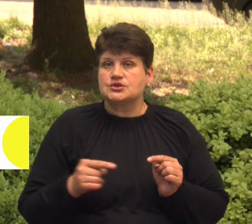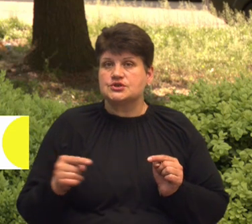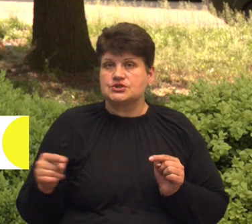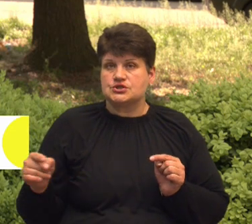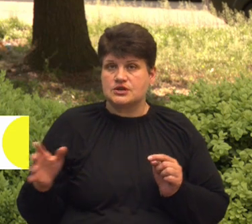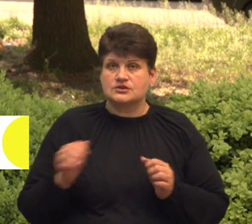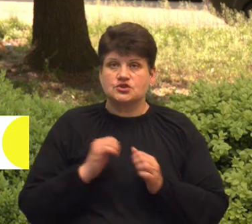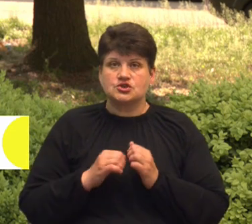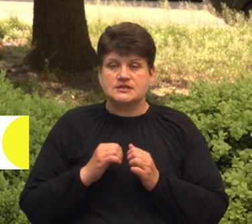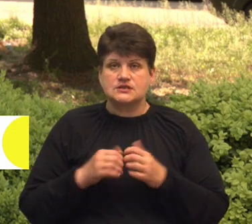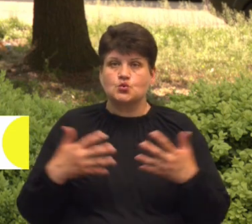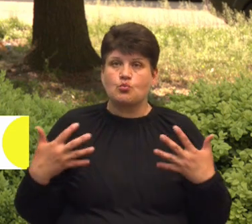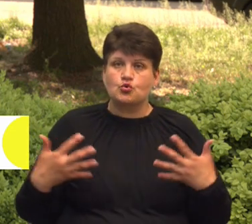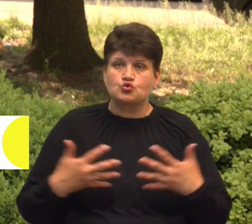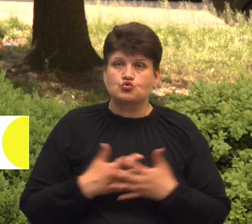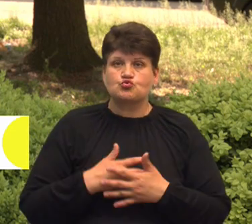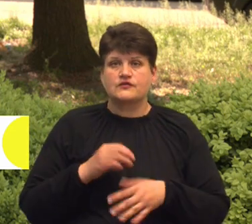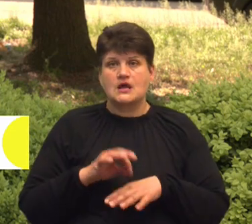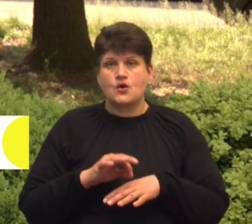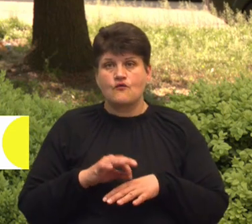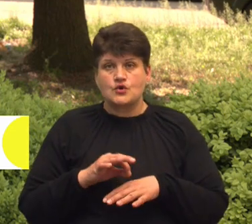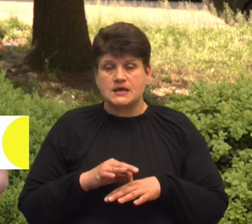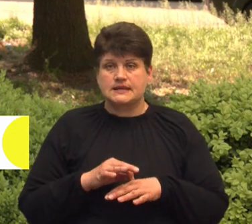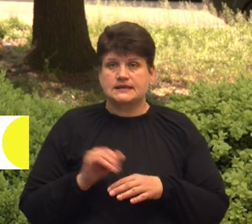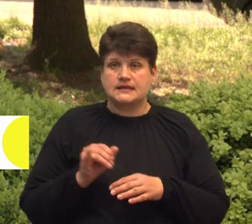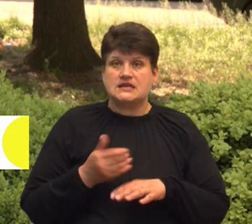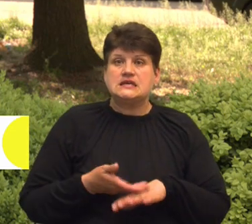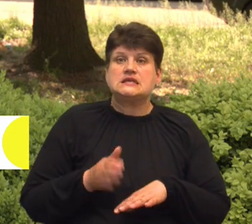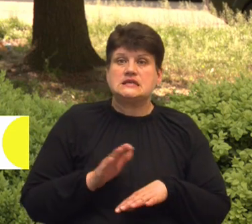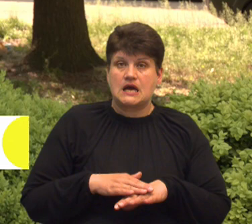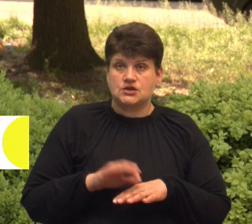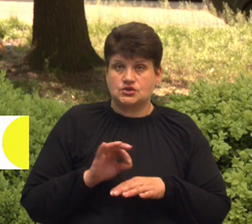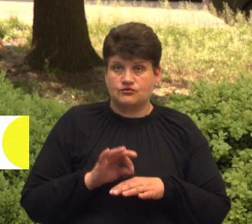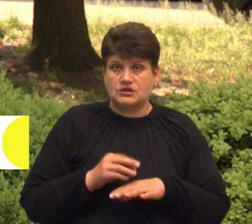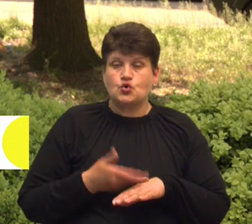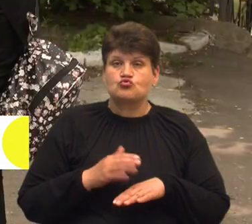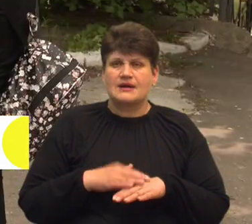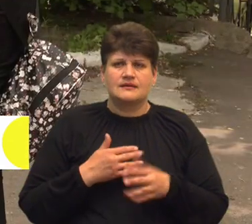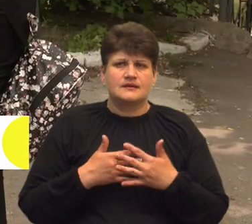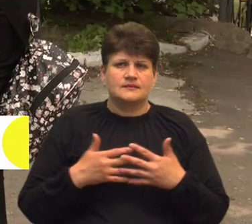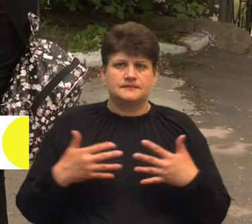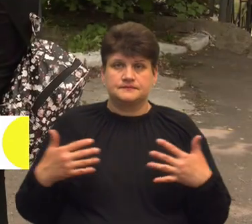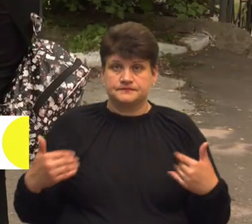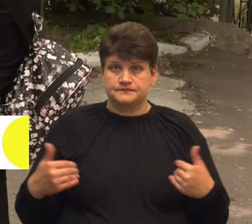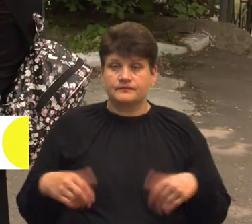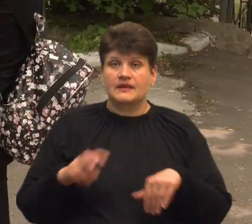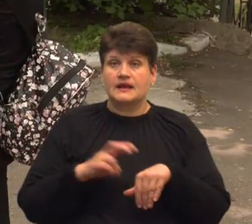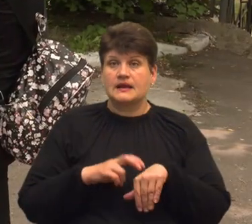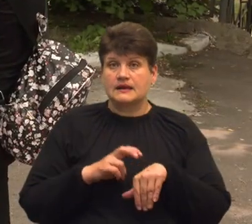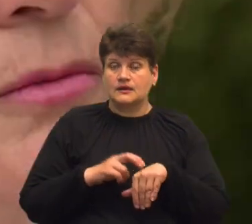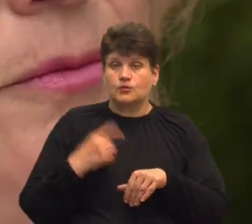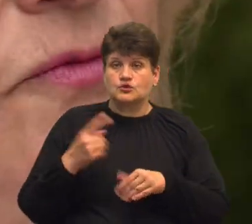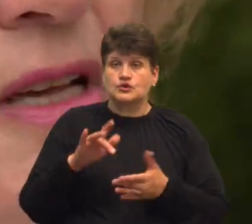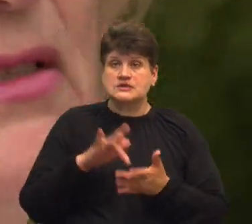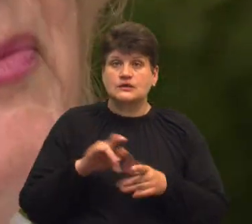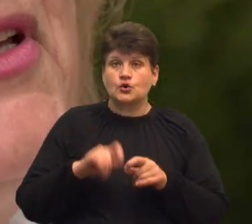частіше простуджуватися і хворіти. І причому хворіти тяжче і з ускладненням різного нікного. Лікарка-методистка обласного центру